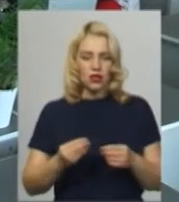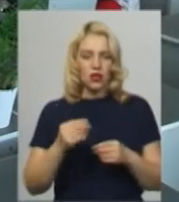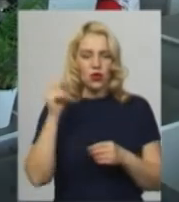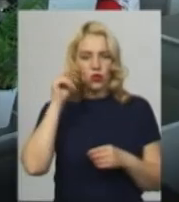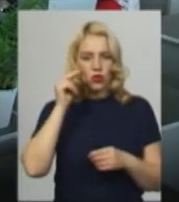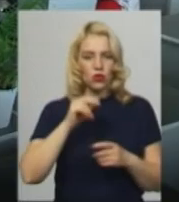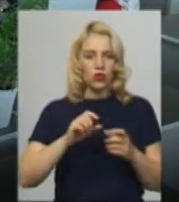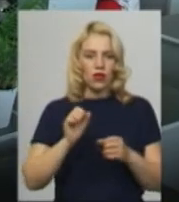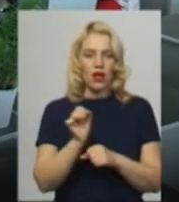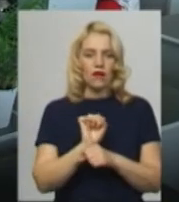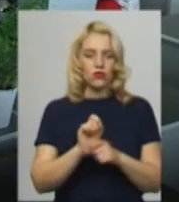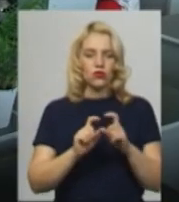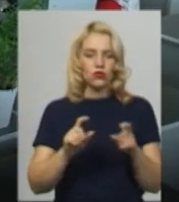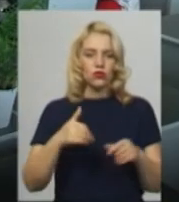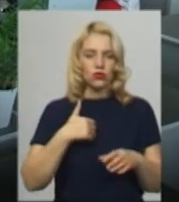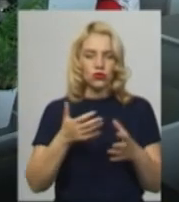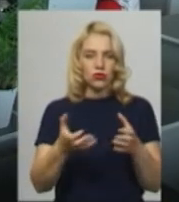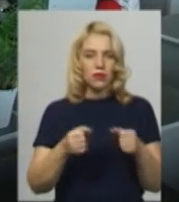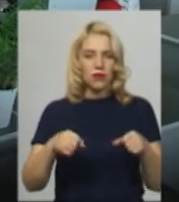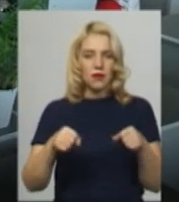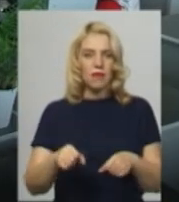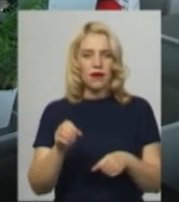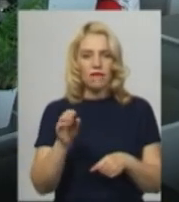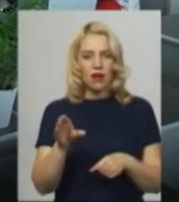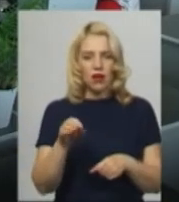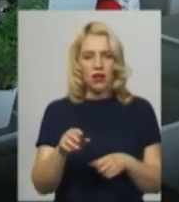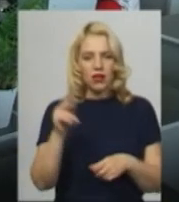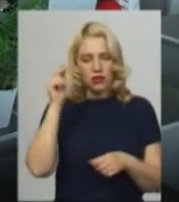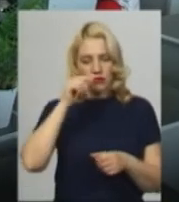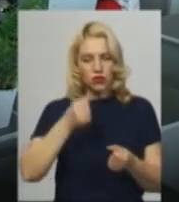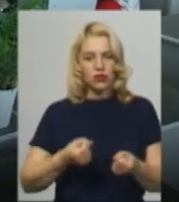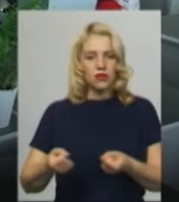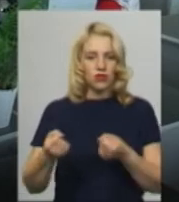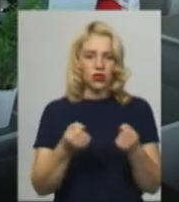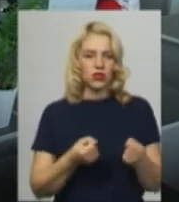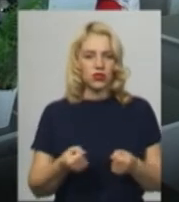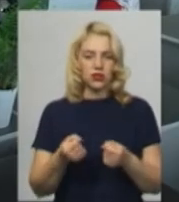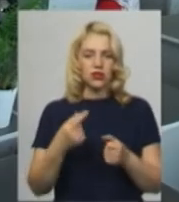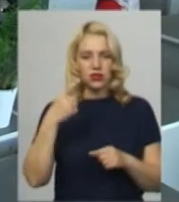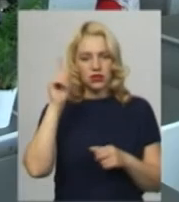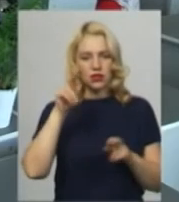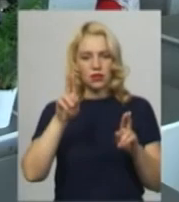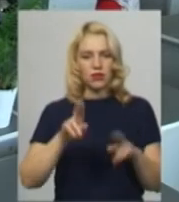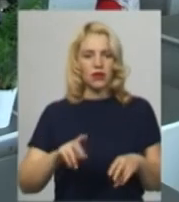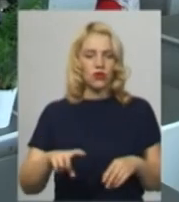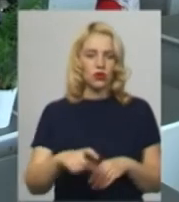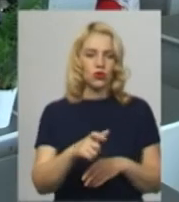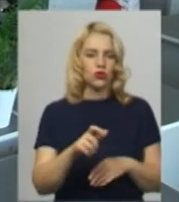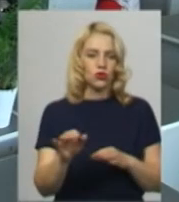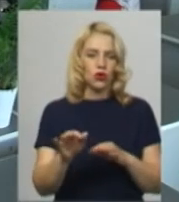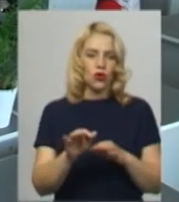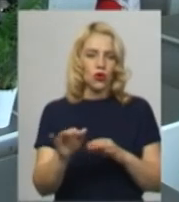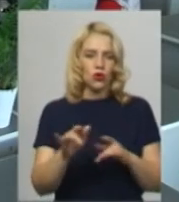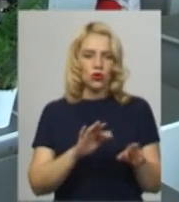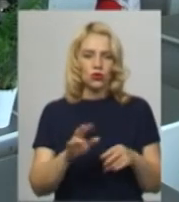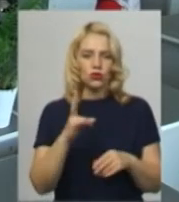хотілося, хочу отримати права, навчившись водити, знати правила дорожнього руху, але